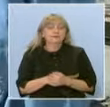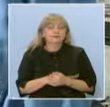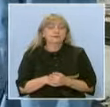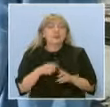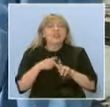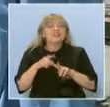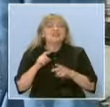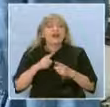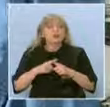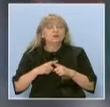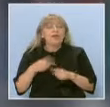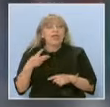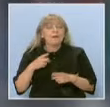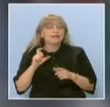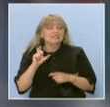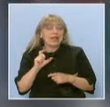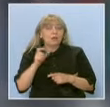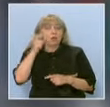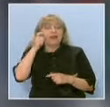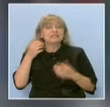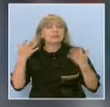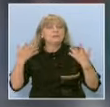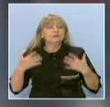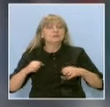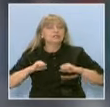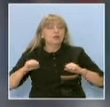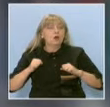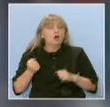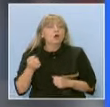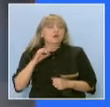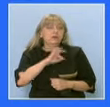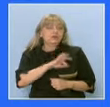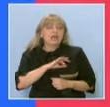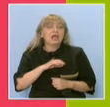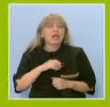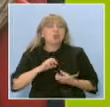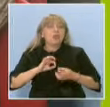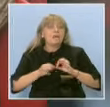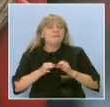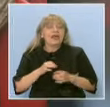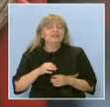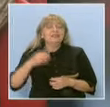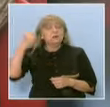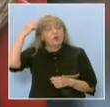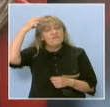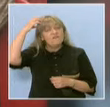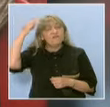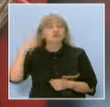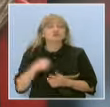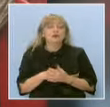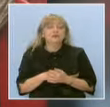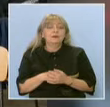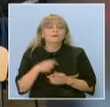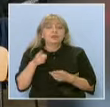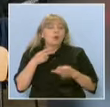Ивайло Христоф и Ема Станкова от Варненската математическа гимназия победиха в Олимпиадата по философия. Александър Спасов и Василен